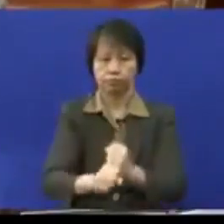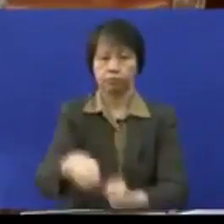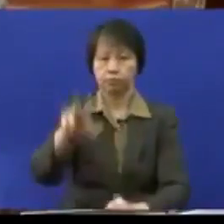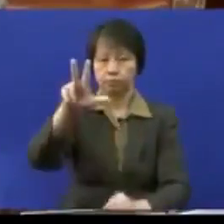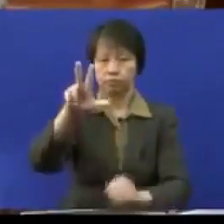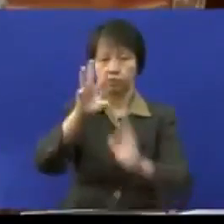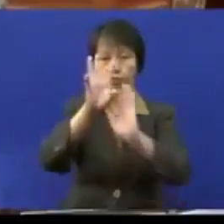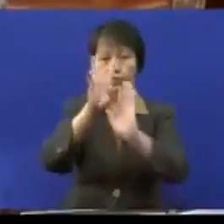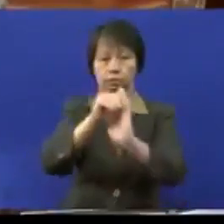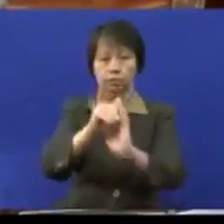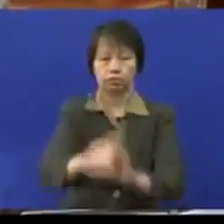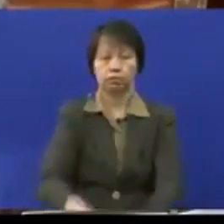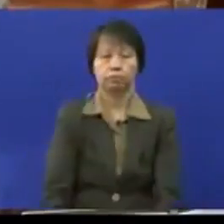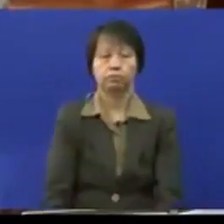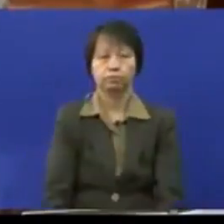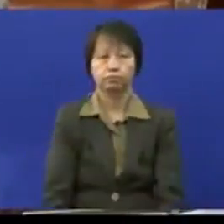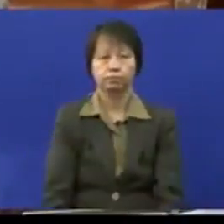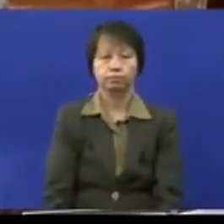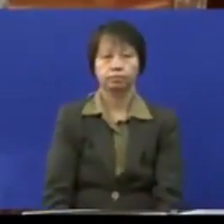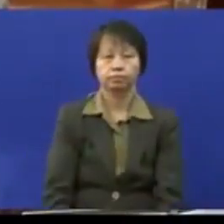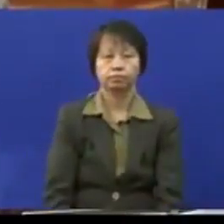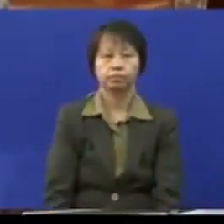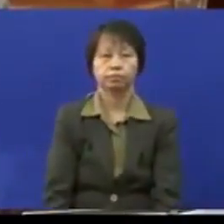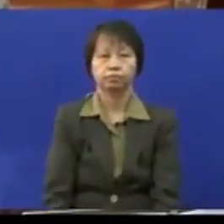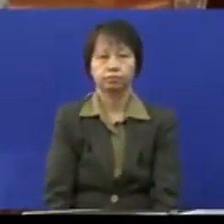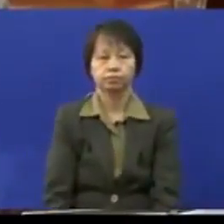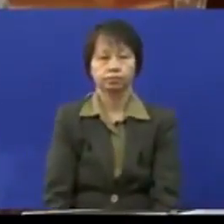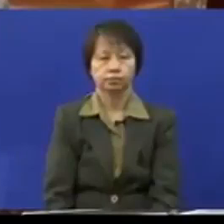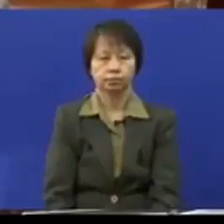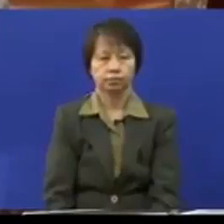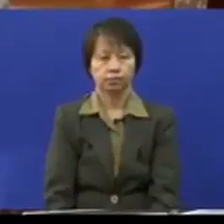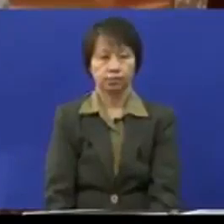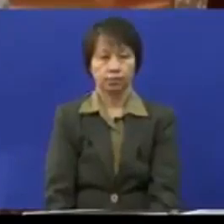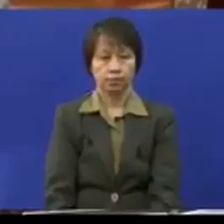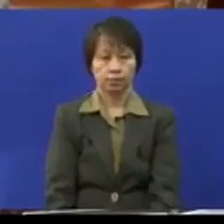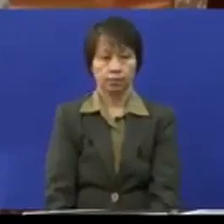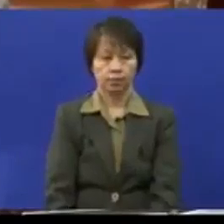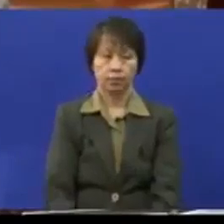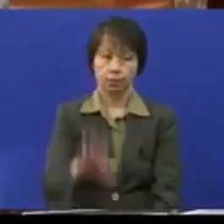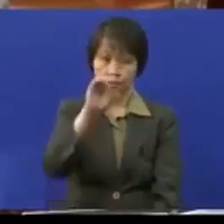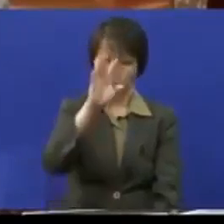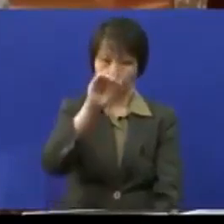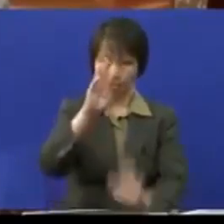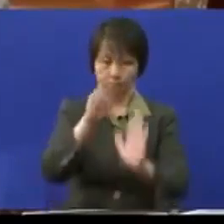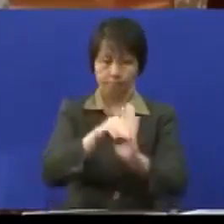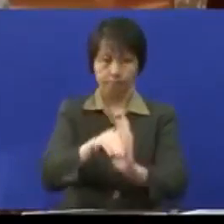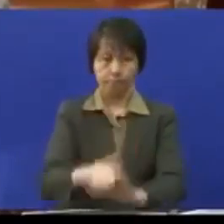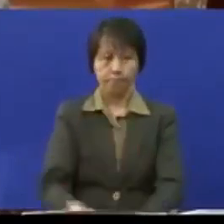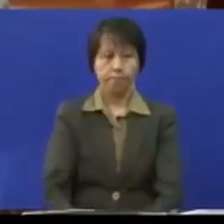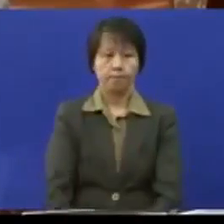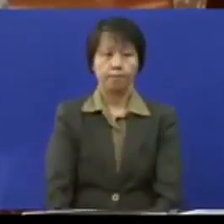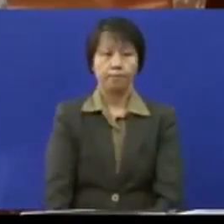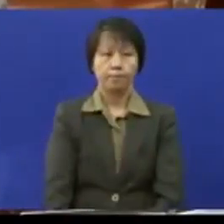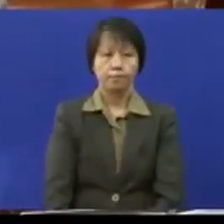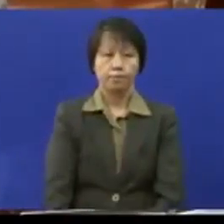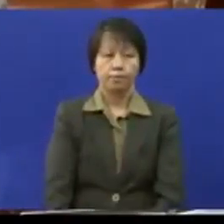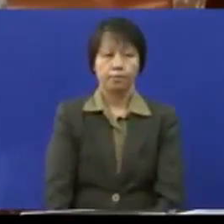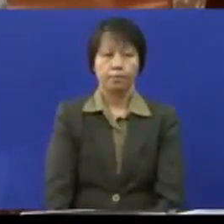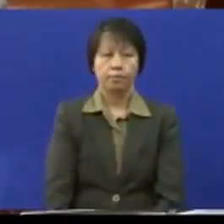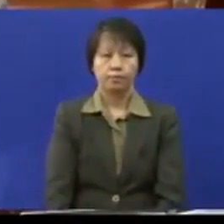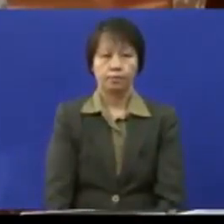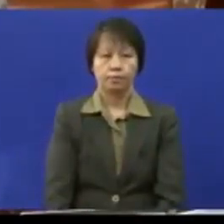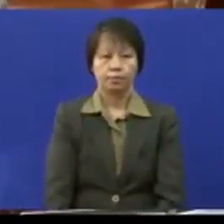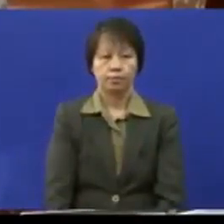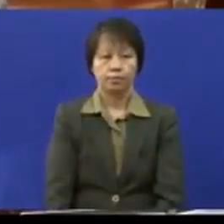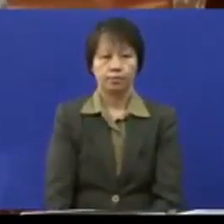minit 3 minit terbahas 5 minit 3 baris saja